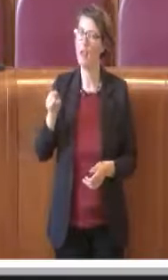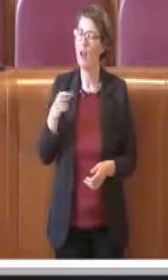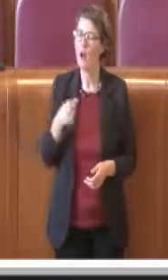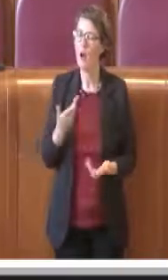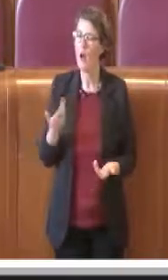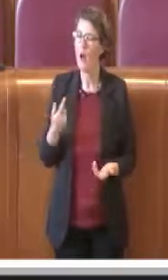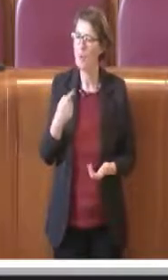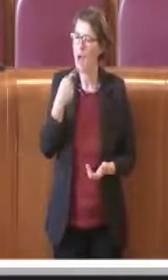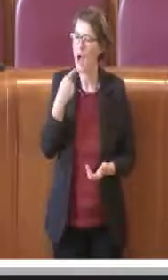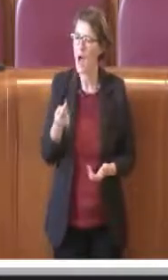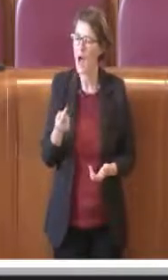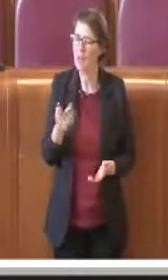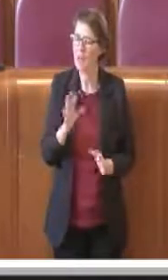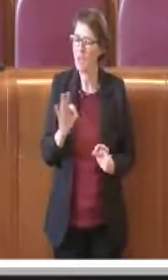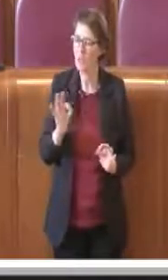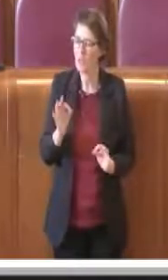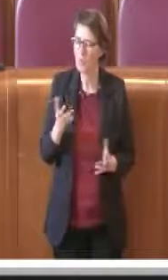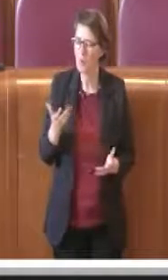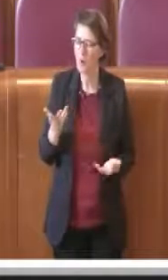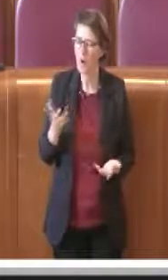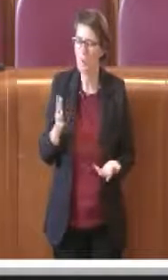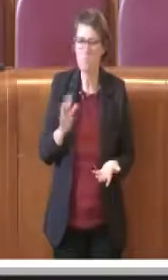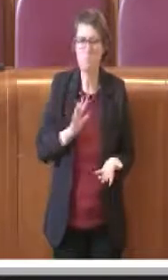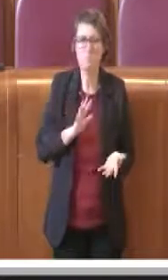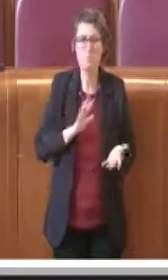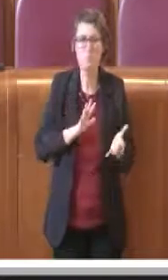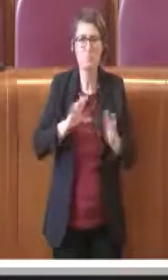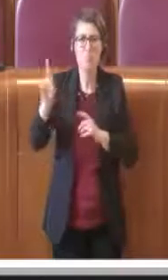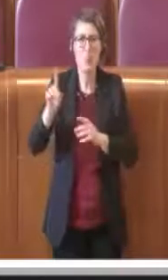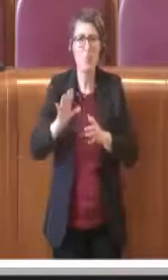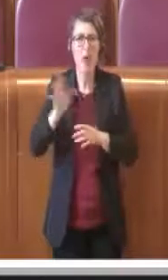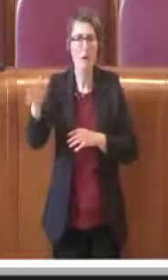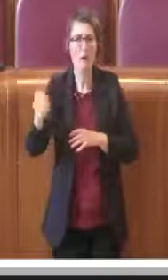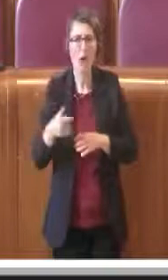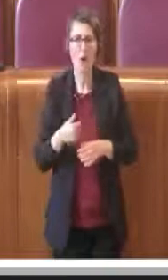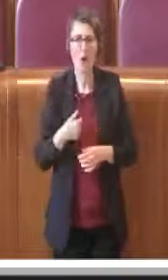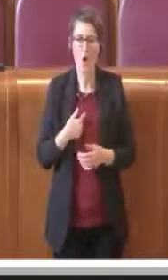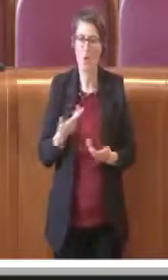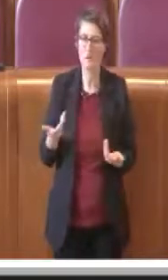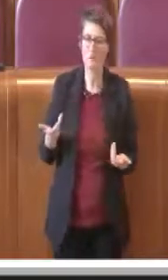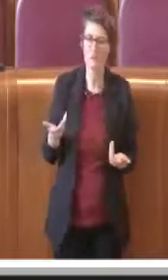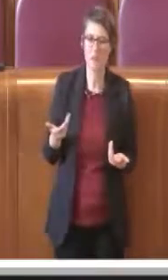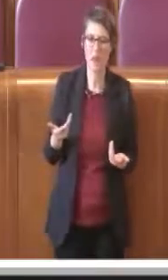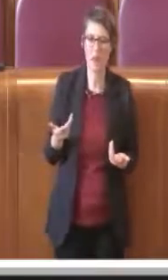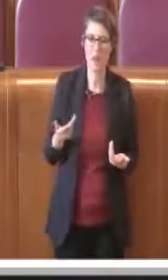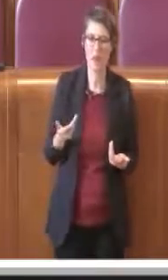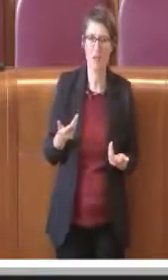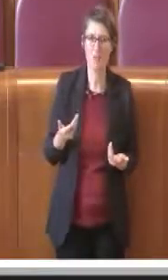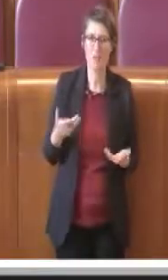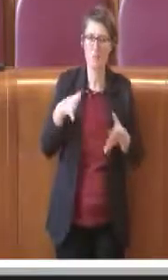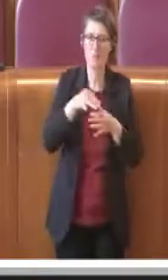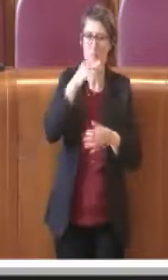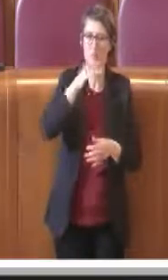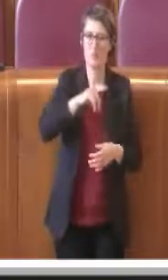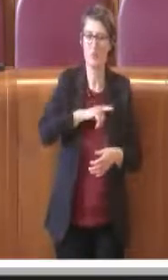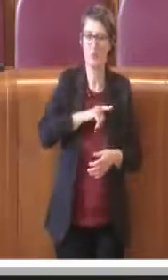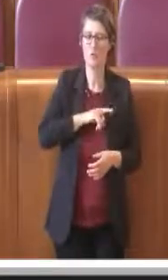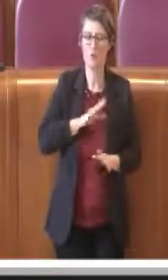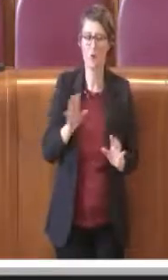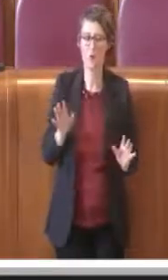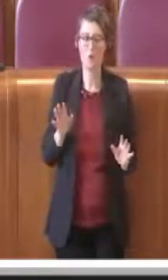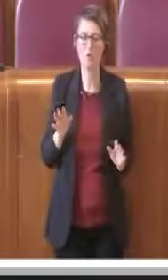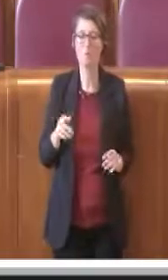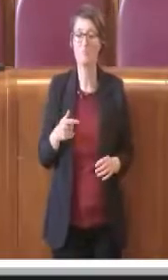cose che ho detto io che erano sbagliate. Non ne ha detta una. Per cui, sinceramente, vista l'approssimazione con cui